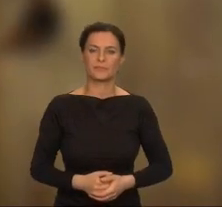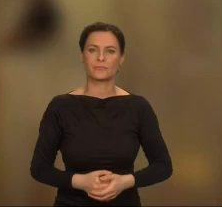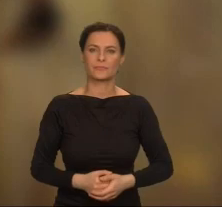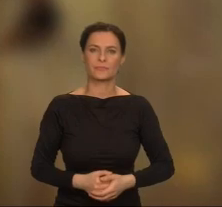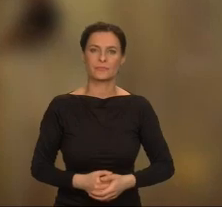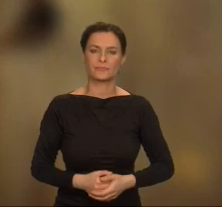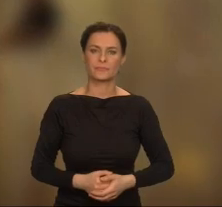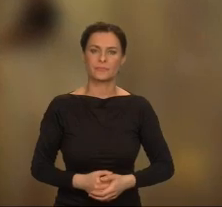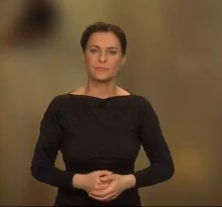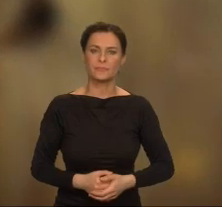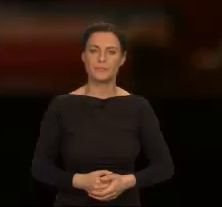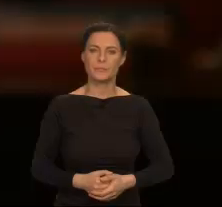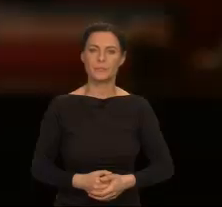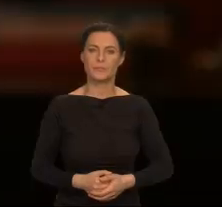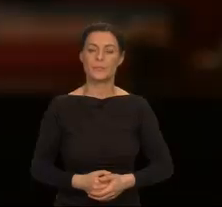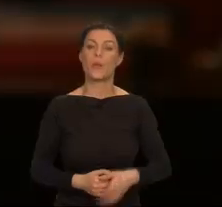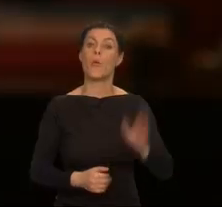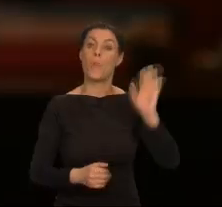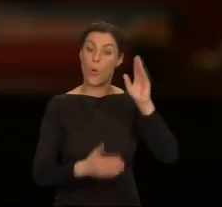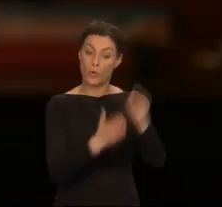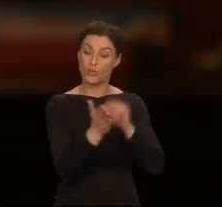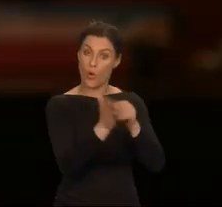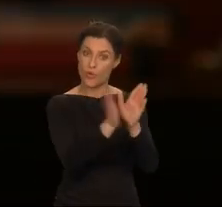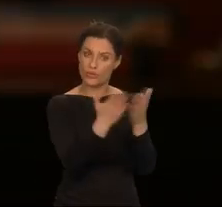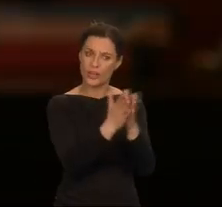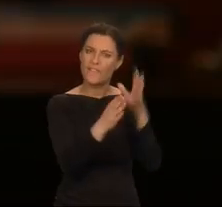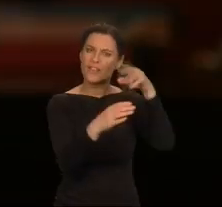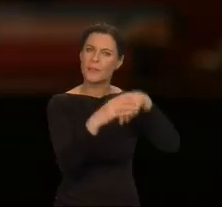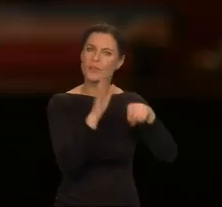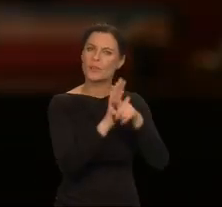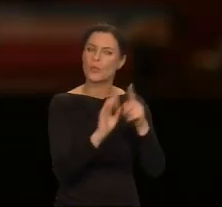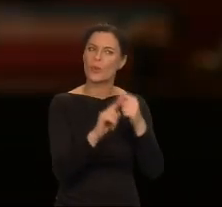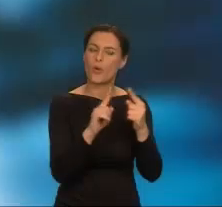Jej późniejsze powieści niepokoją subtelniej.